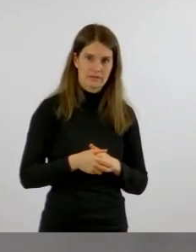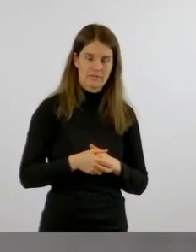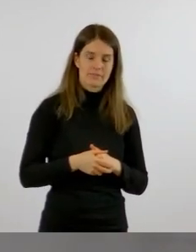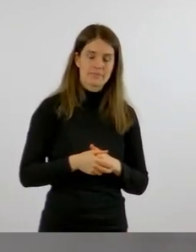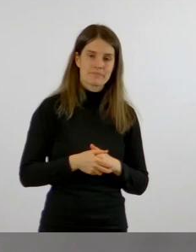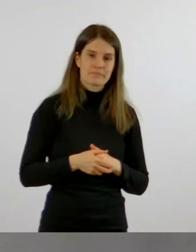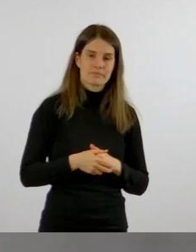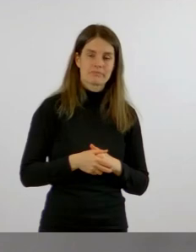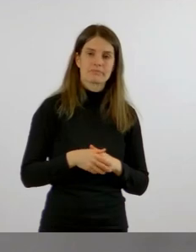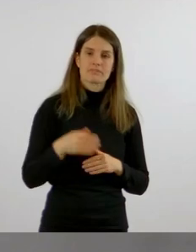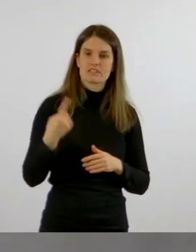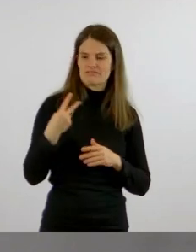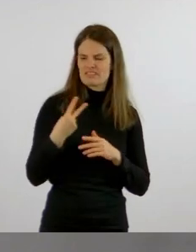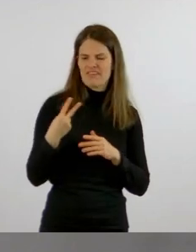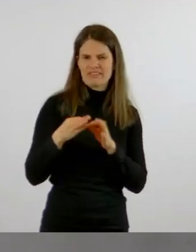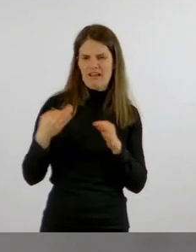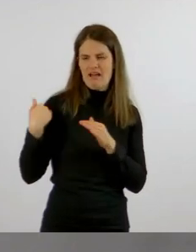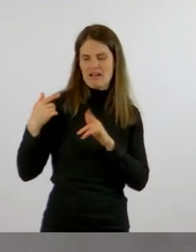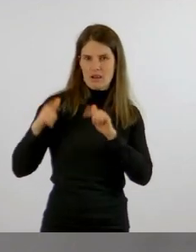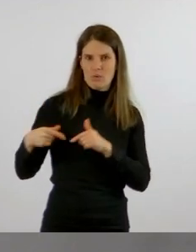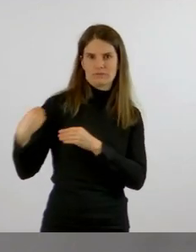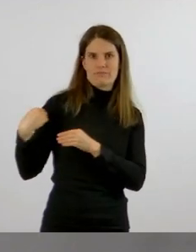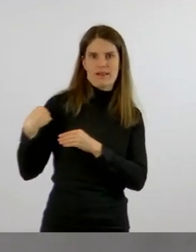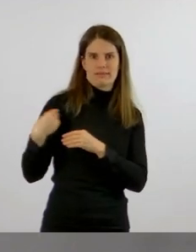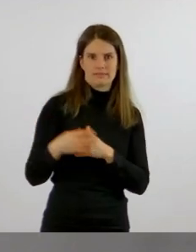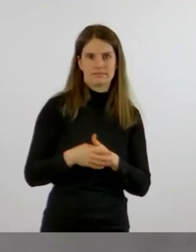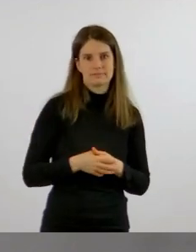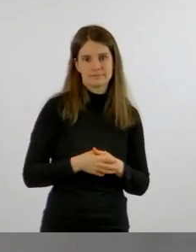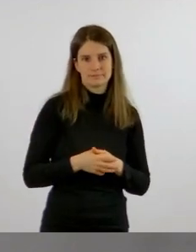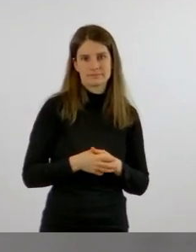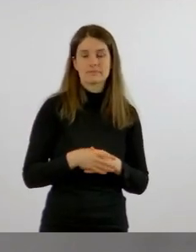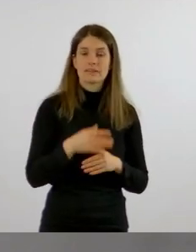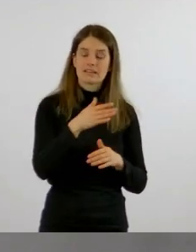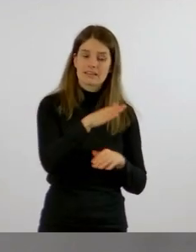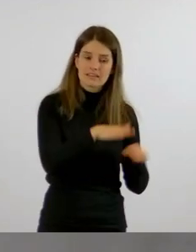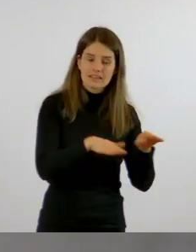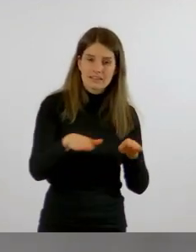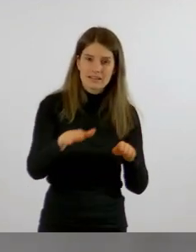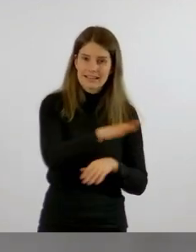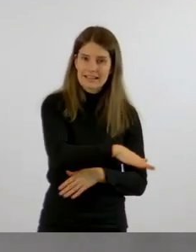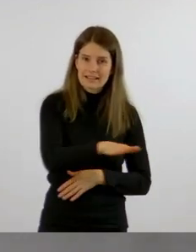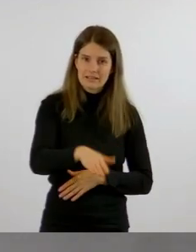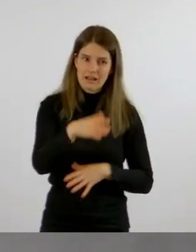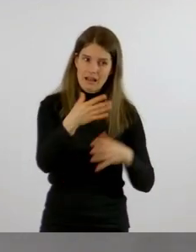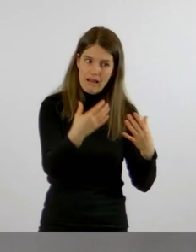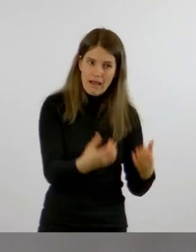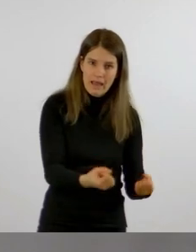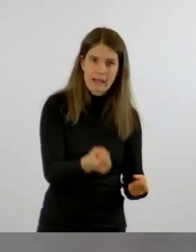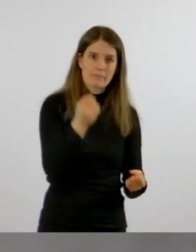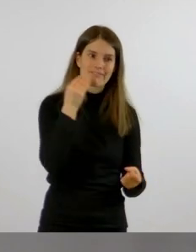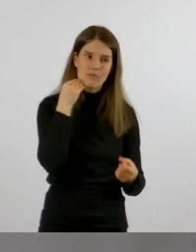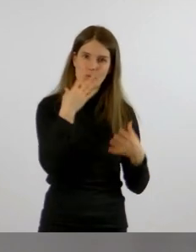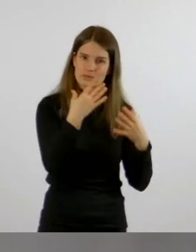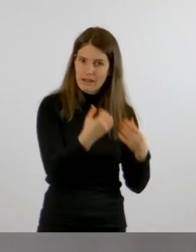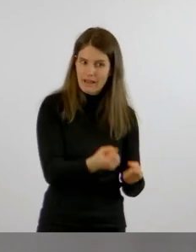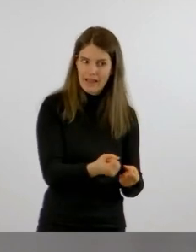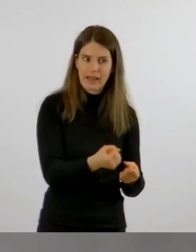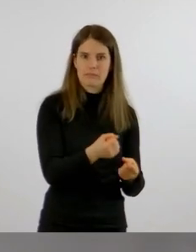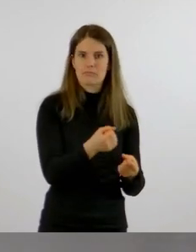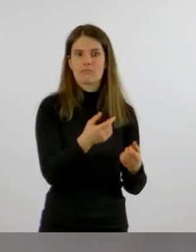Es gibt auch weitere Geschehen in Kindereinrichtungen, also Kindereime und Wohnheime für Menschen mit